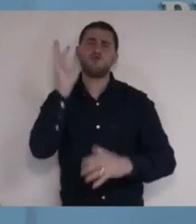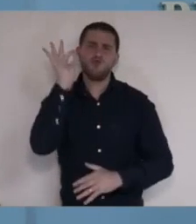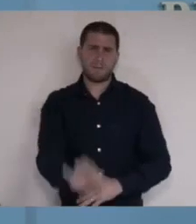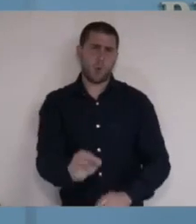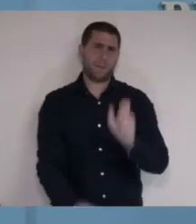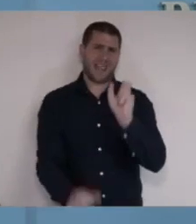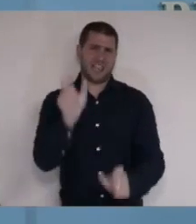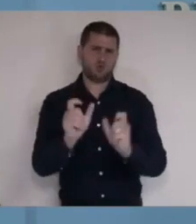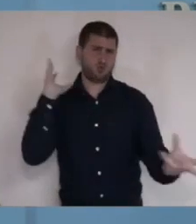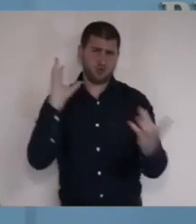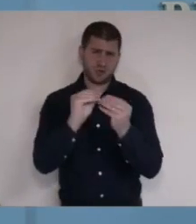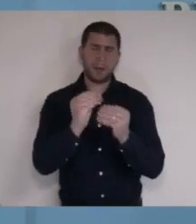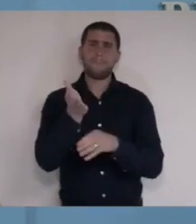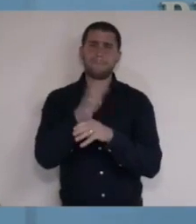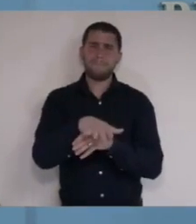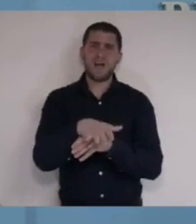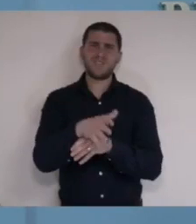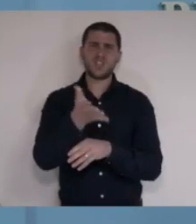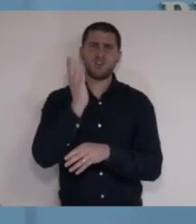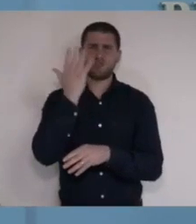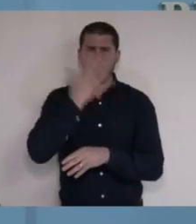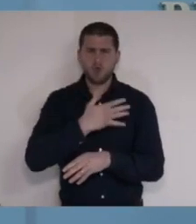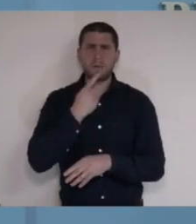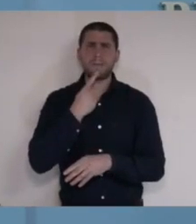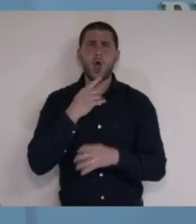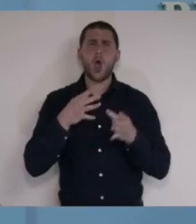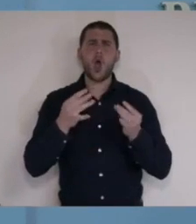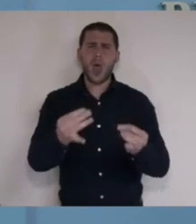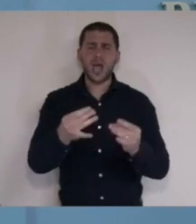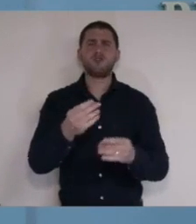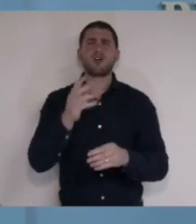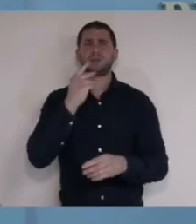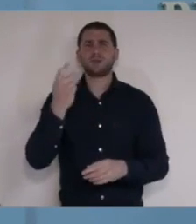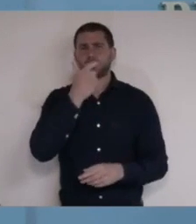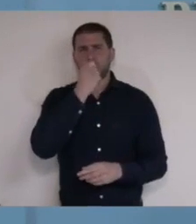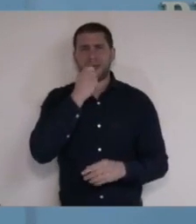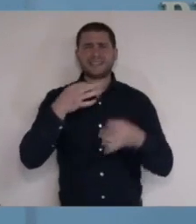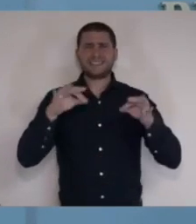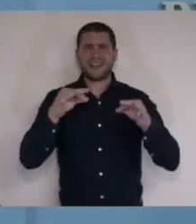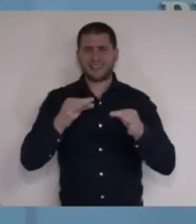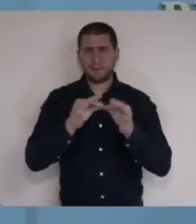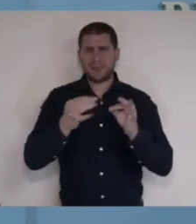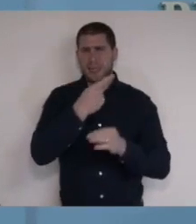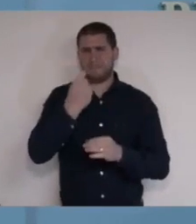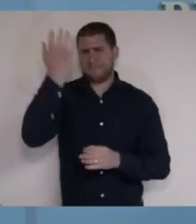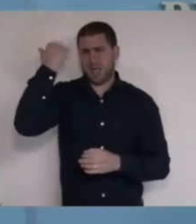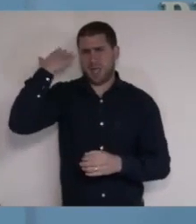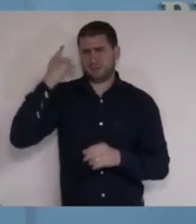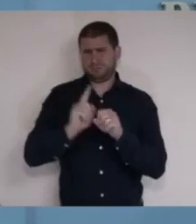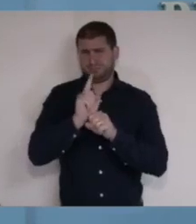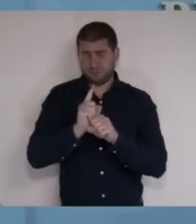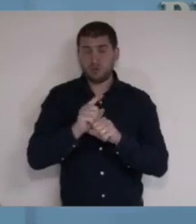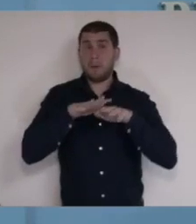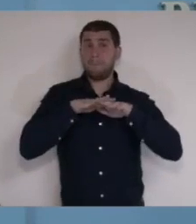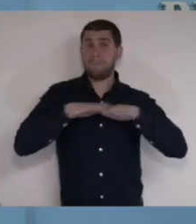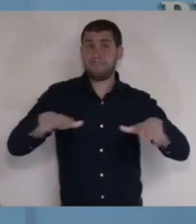באנושות, המוות השחור, החולרה, השפעת הספרדית של תחילת המאה הקודמת. כשהמגפות